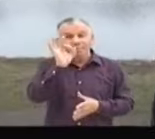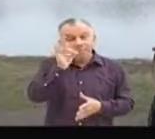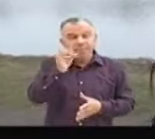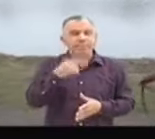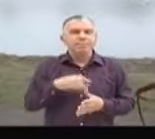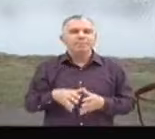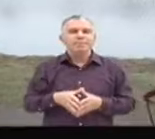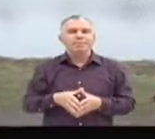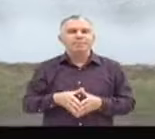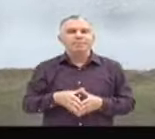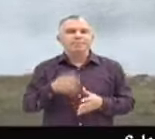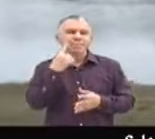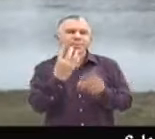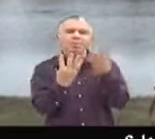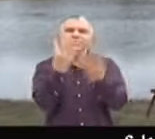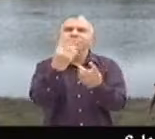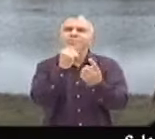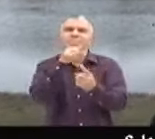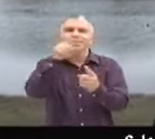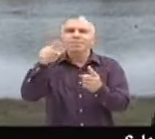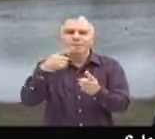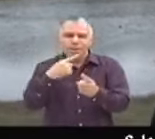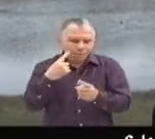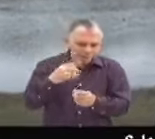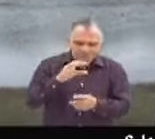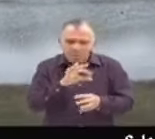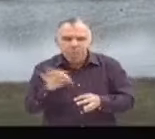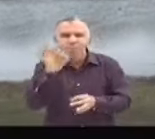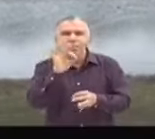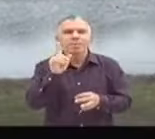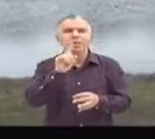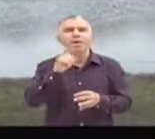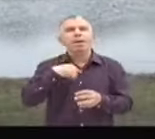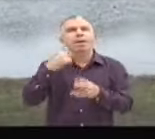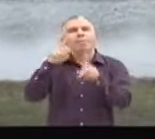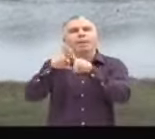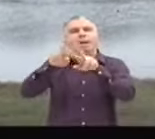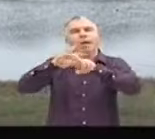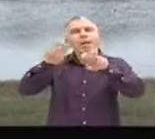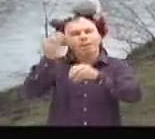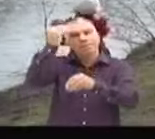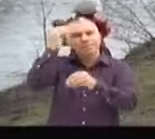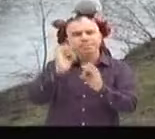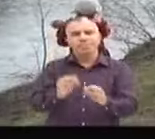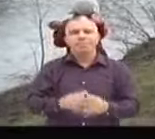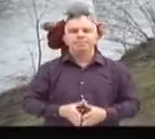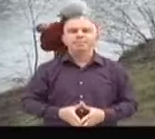Et donc j'ai toujours la tête comme ça. Et les gens souvent me disent, vous avez perdu quelque chose ? Je non, je cherche quelque chose.